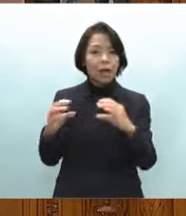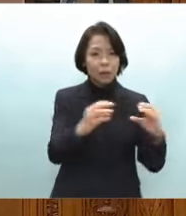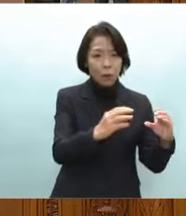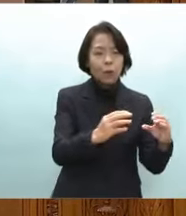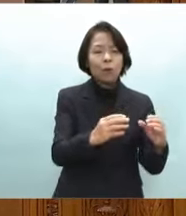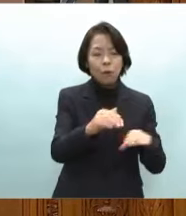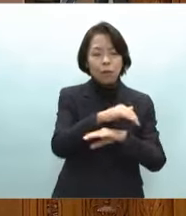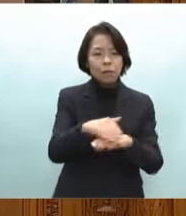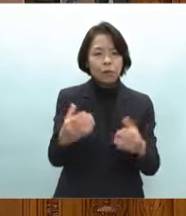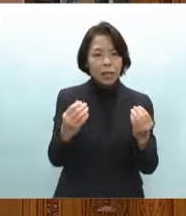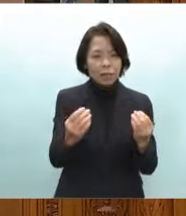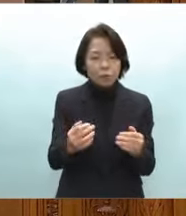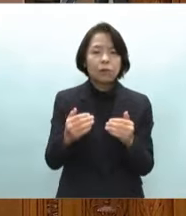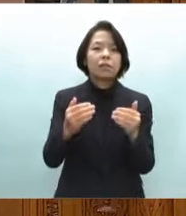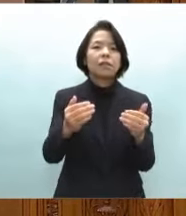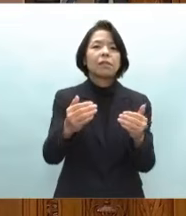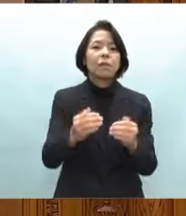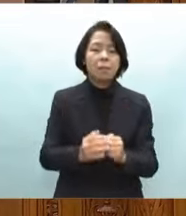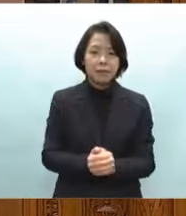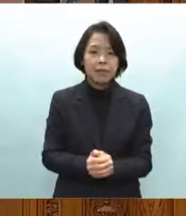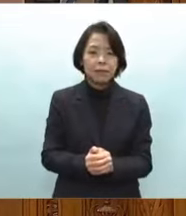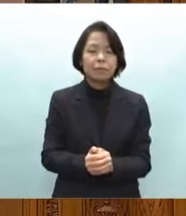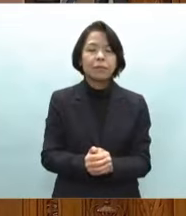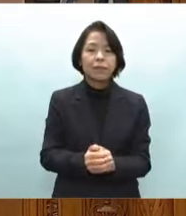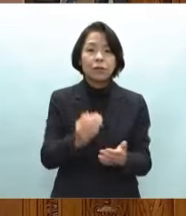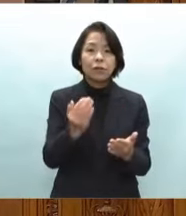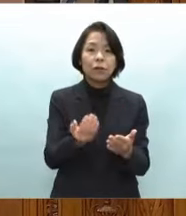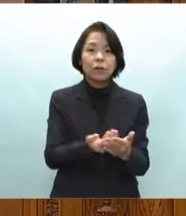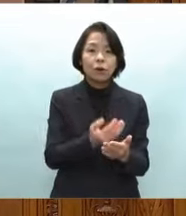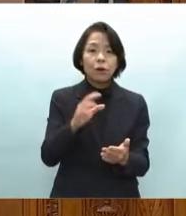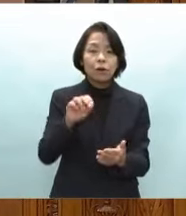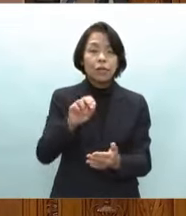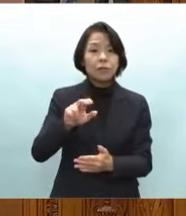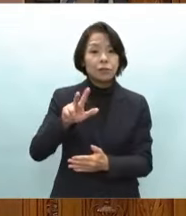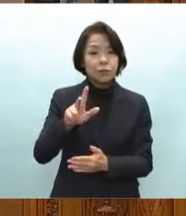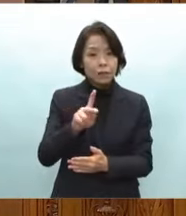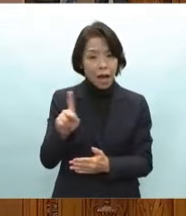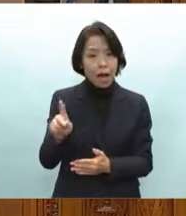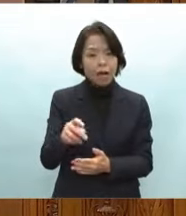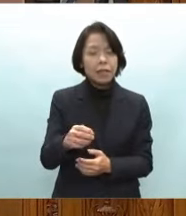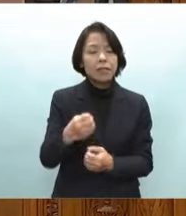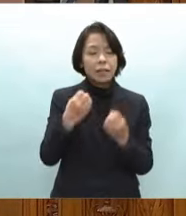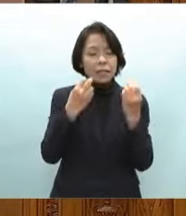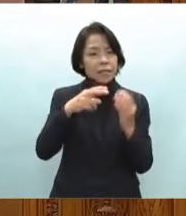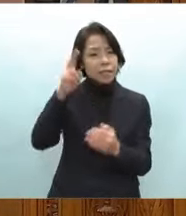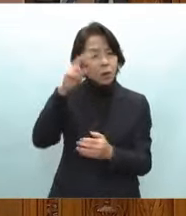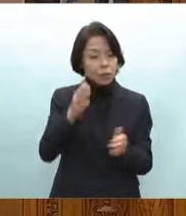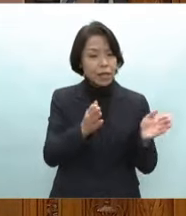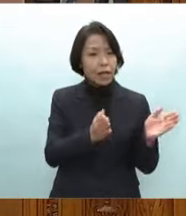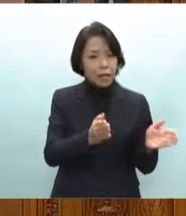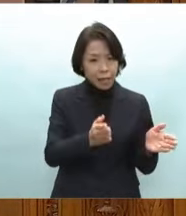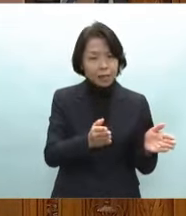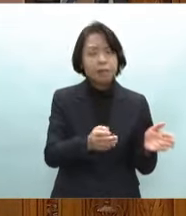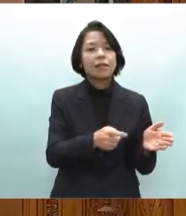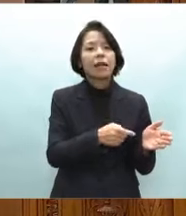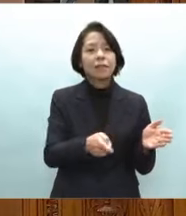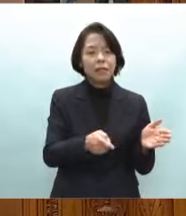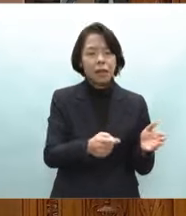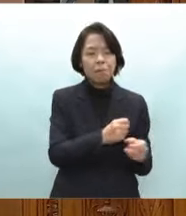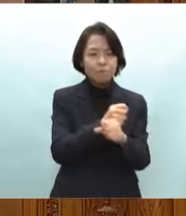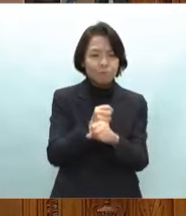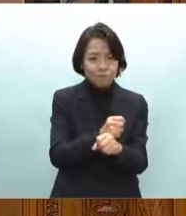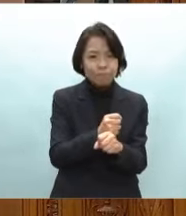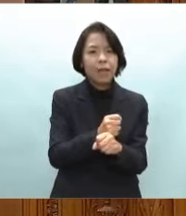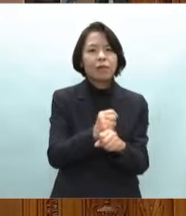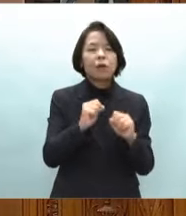めてまいります残る鶴賀新大阪館については着工に向けた所条件について検討を深め